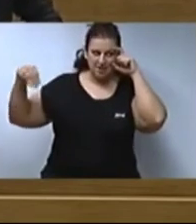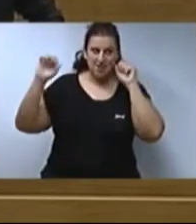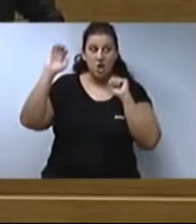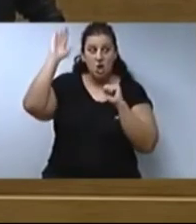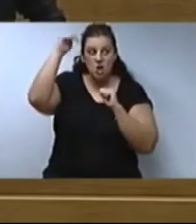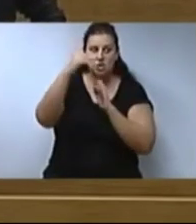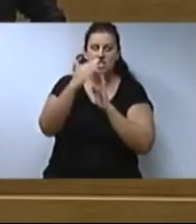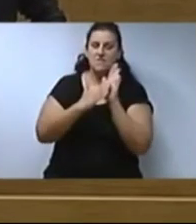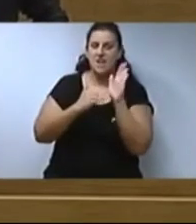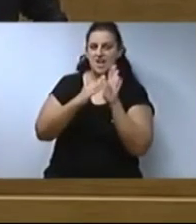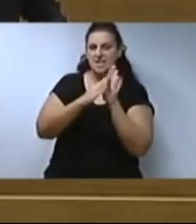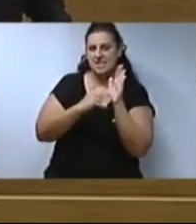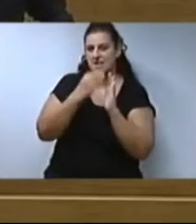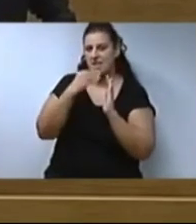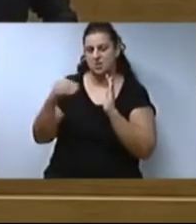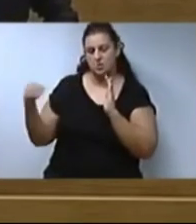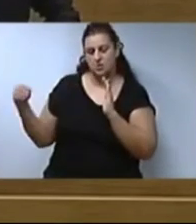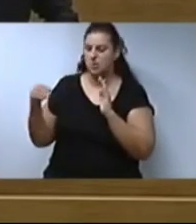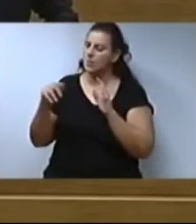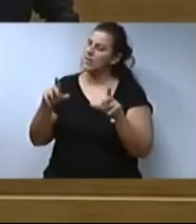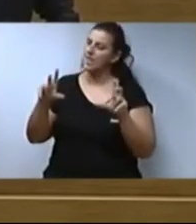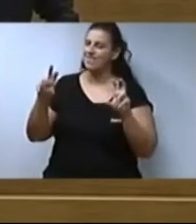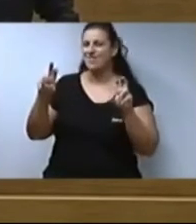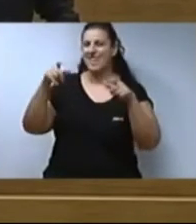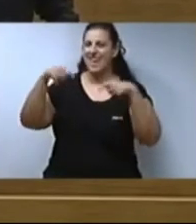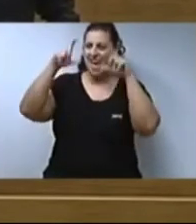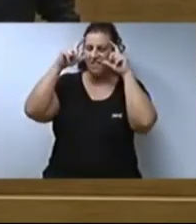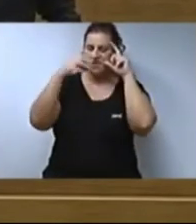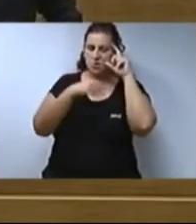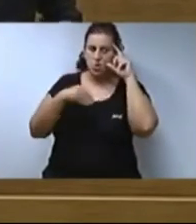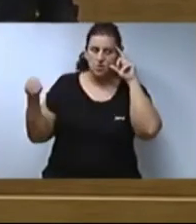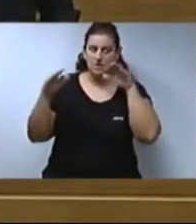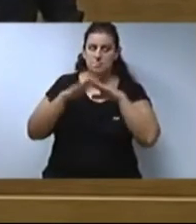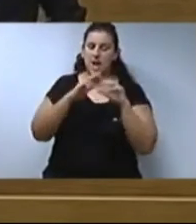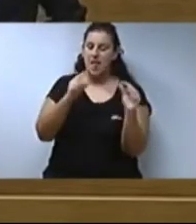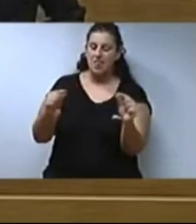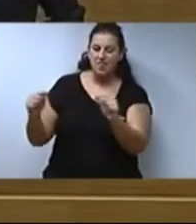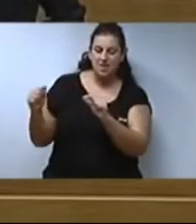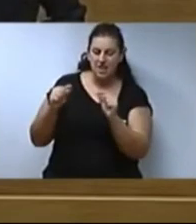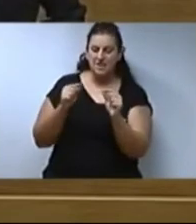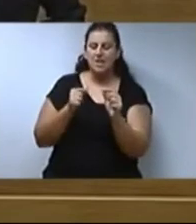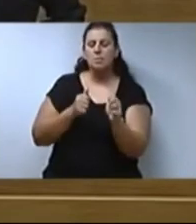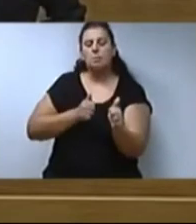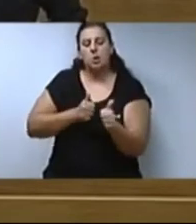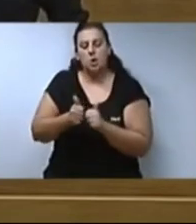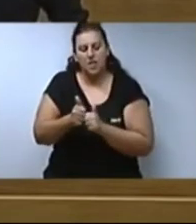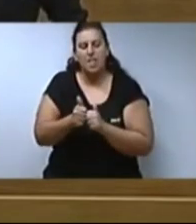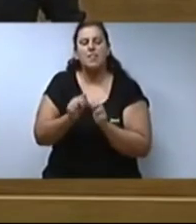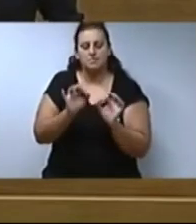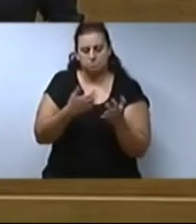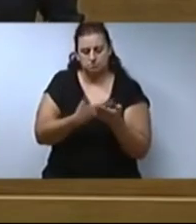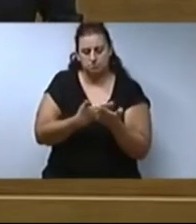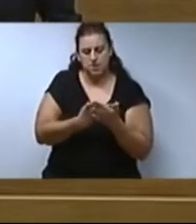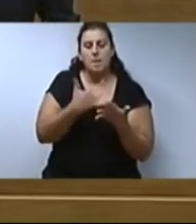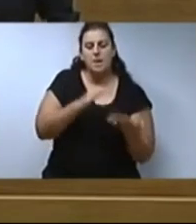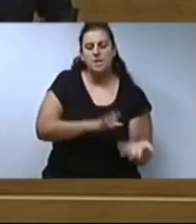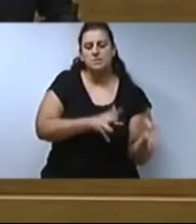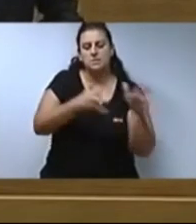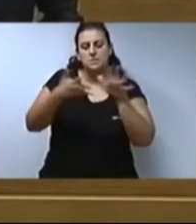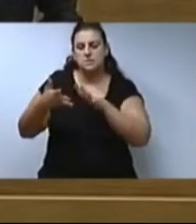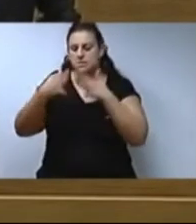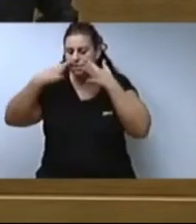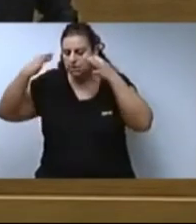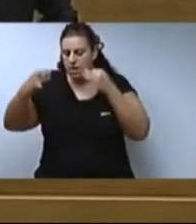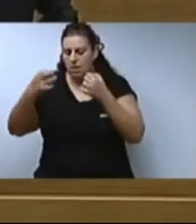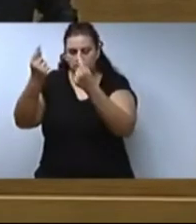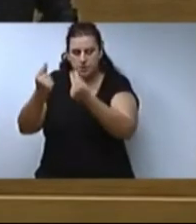Joventut. no sols per fer aquest debat i definir les prioritats, també per tard de fer-les efectives en uns pressupostos